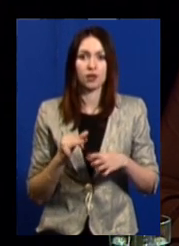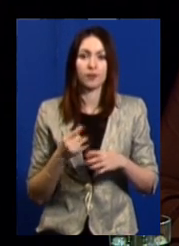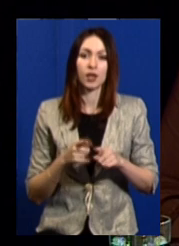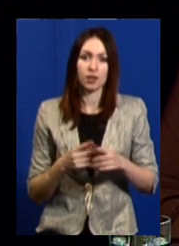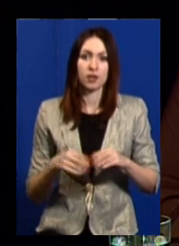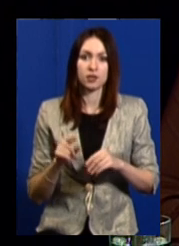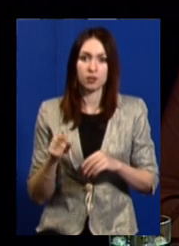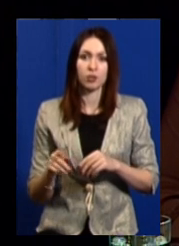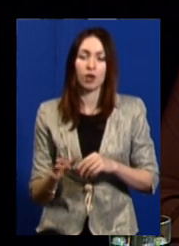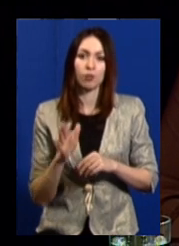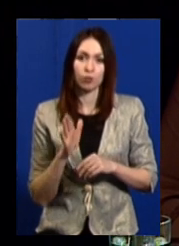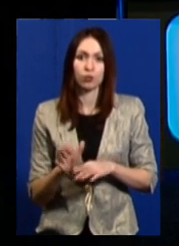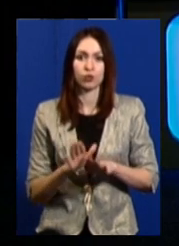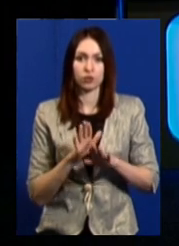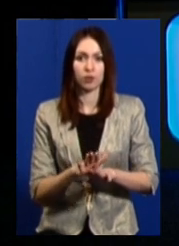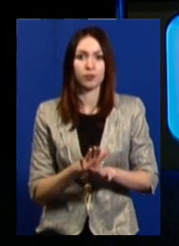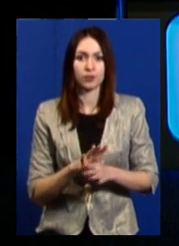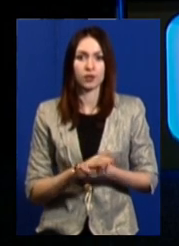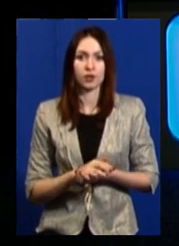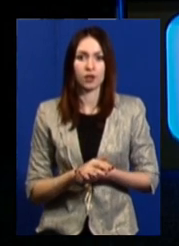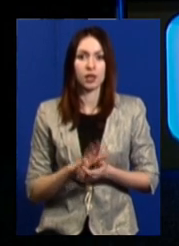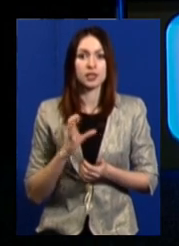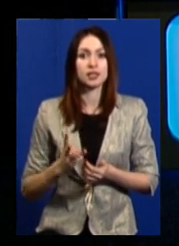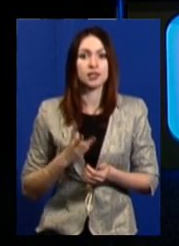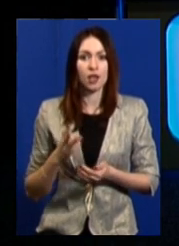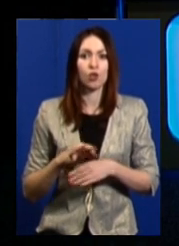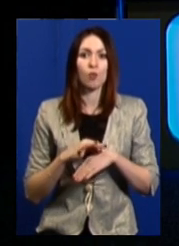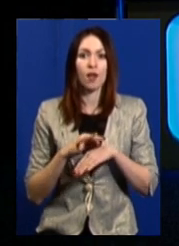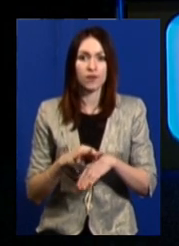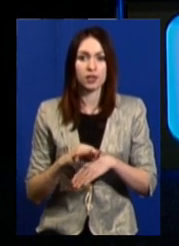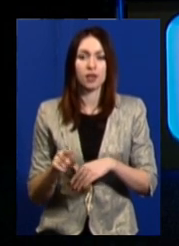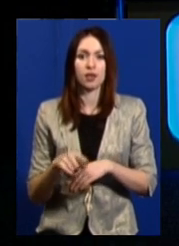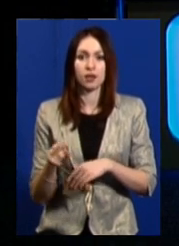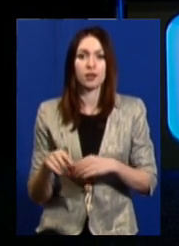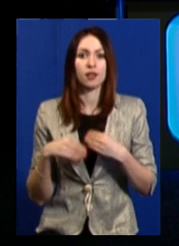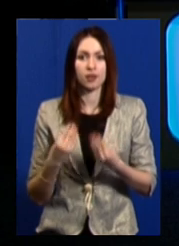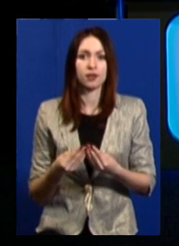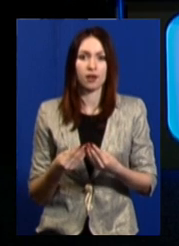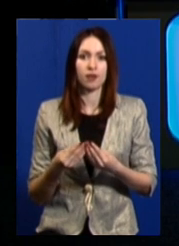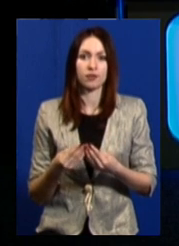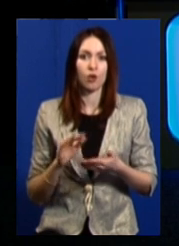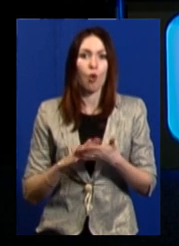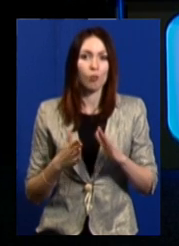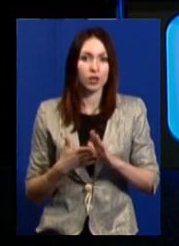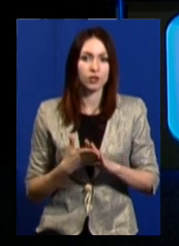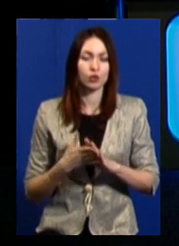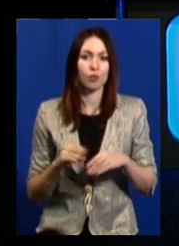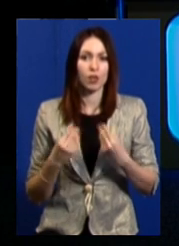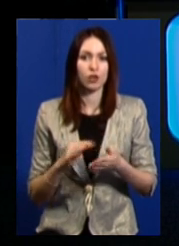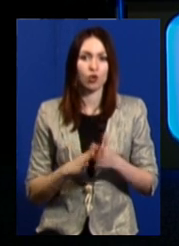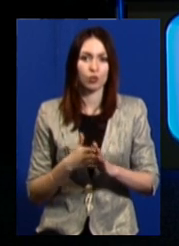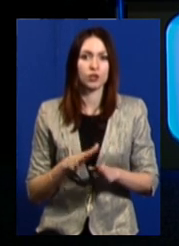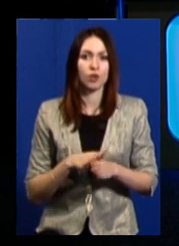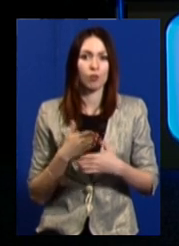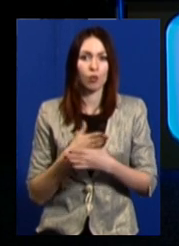певно, буде перебувати з метою проведення їй надання допомоги, проведення подальшої комплексної допомоги.